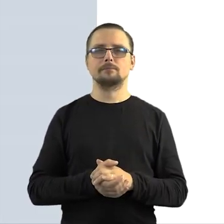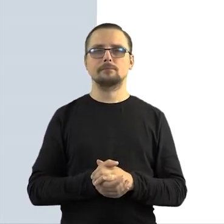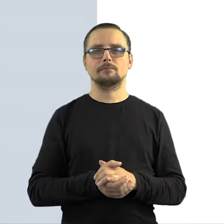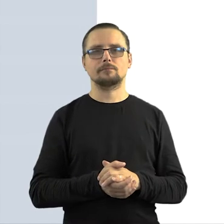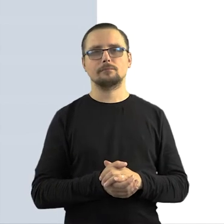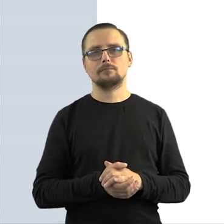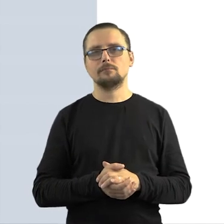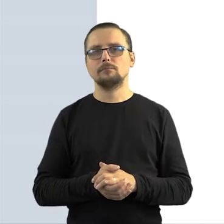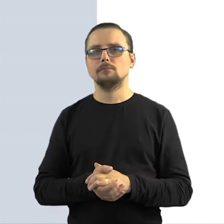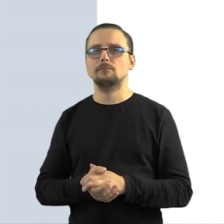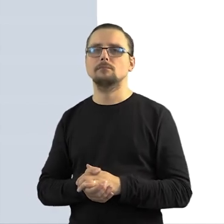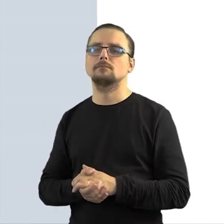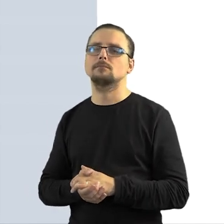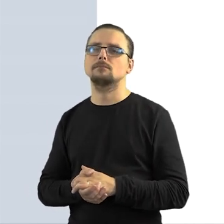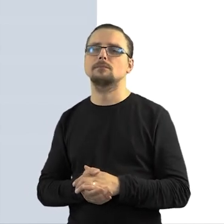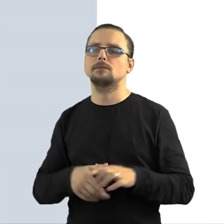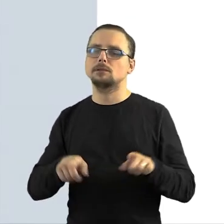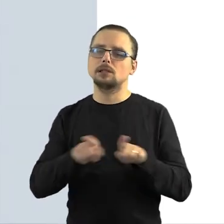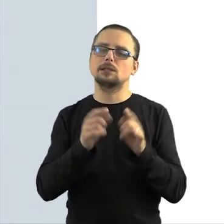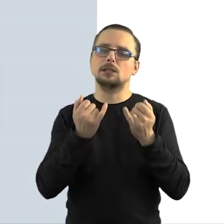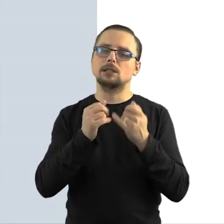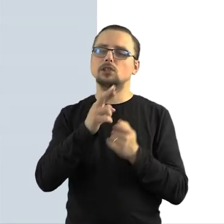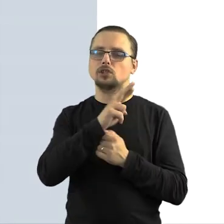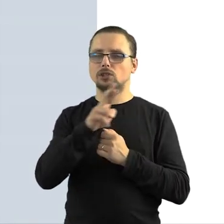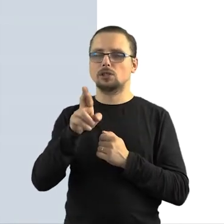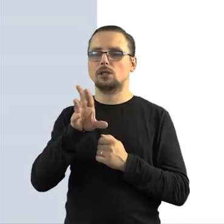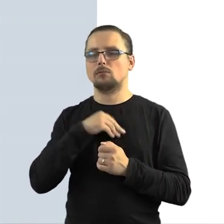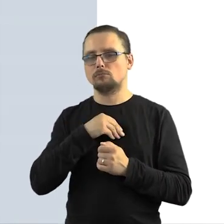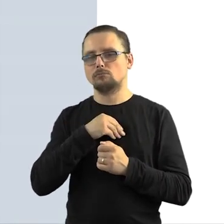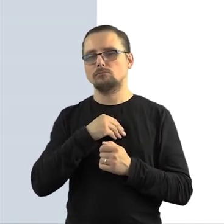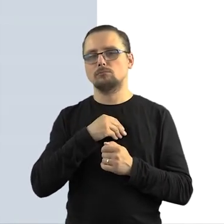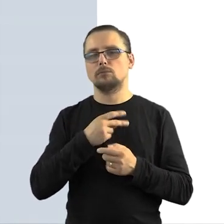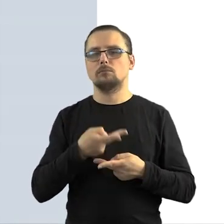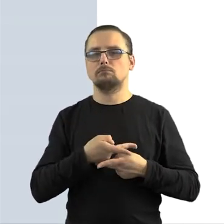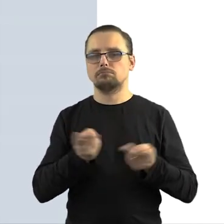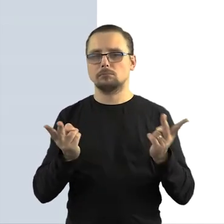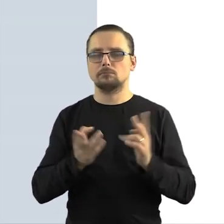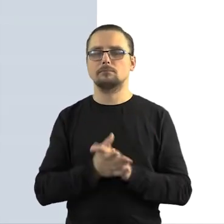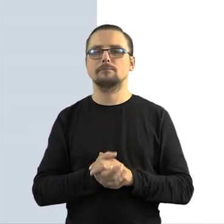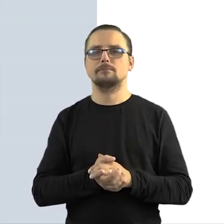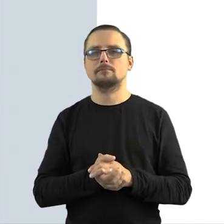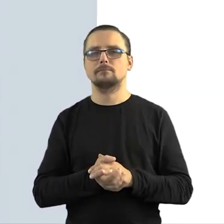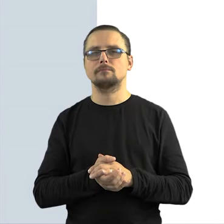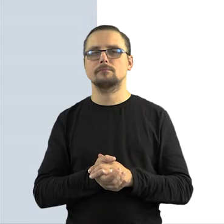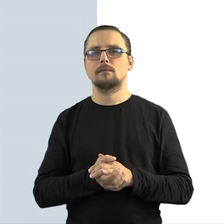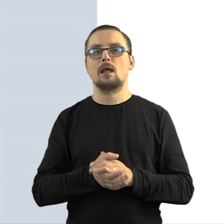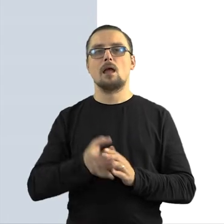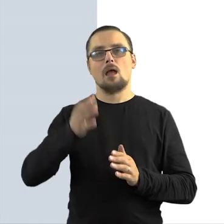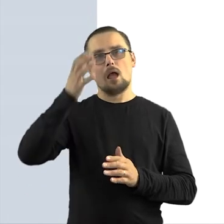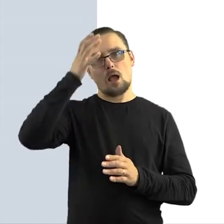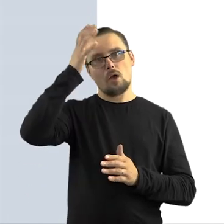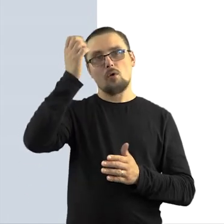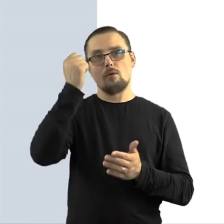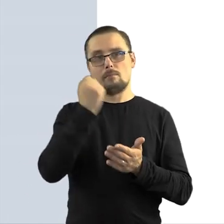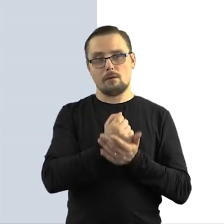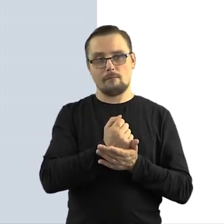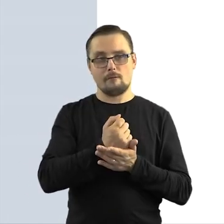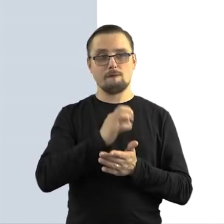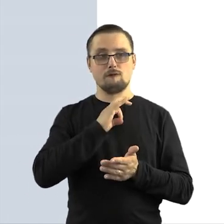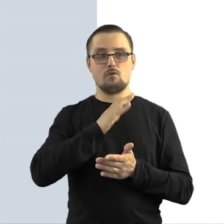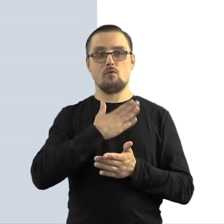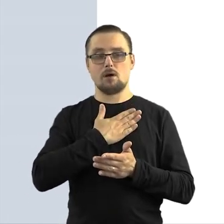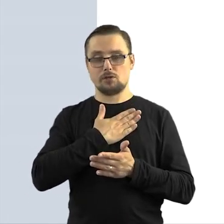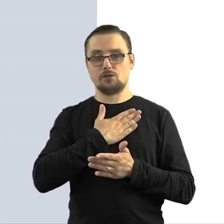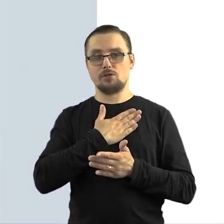i różnego rodzaju inne rzeczy, które można by wystawić. I tutaj zgodnie z prawem autorskim właściciel egzemplarza